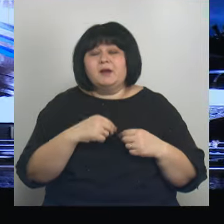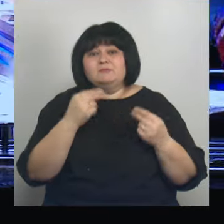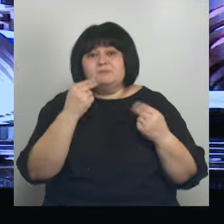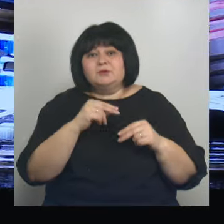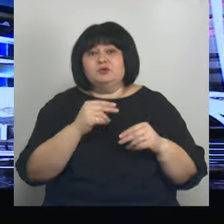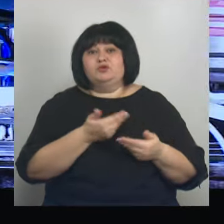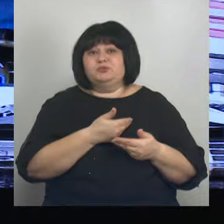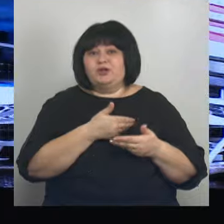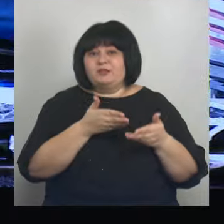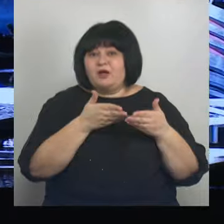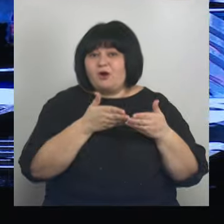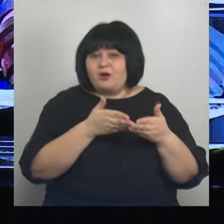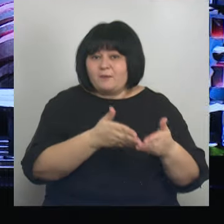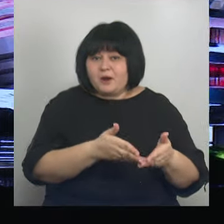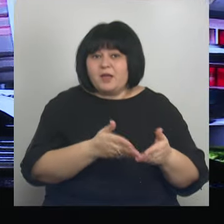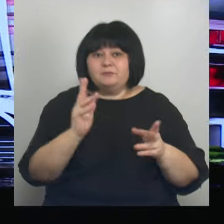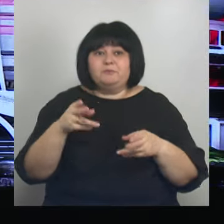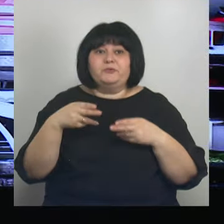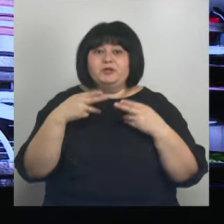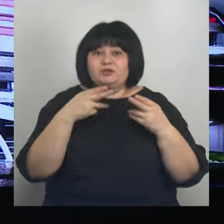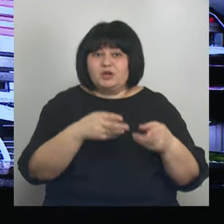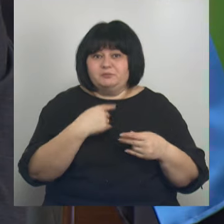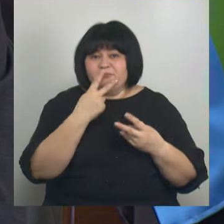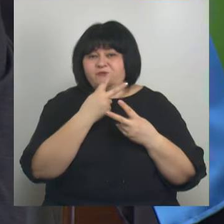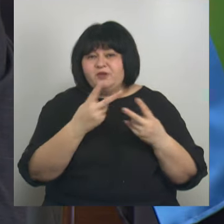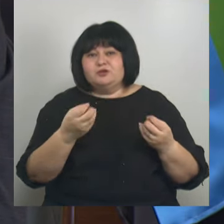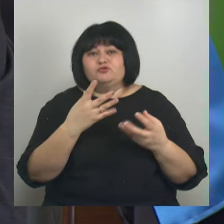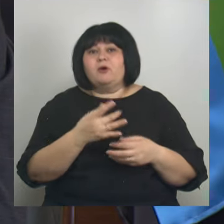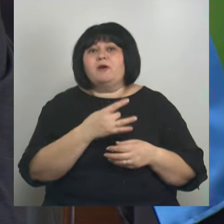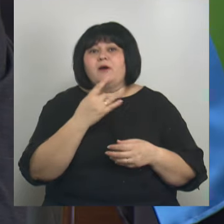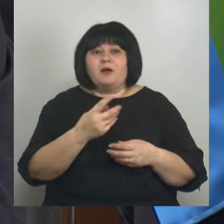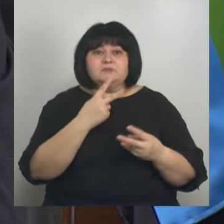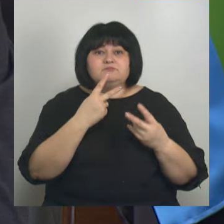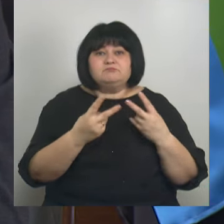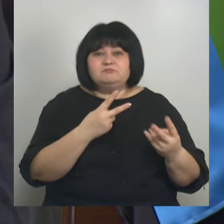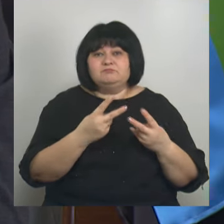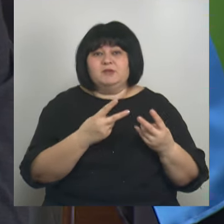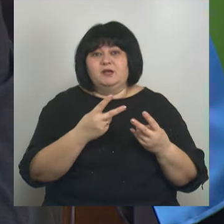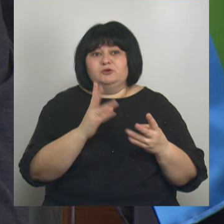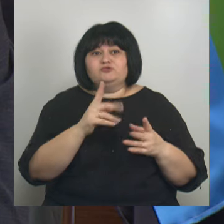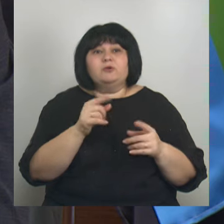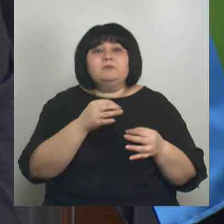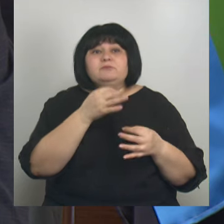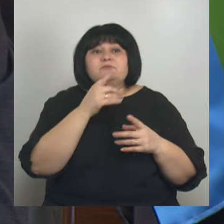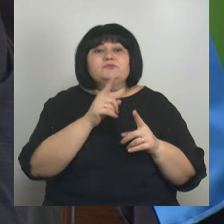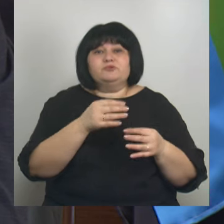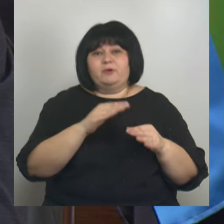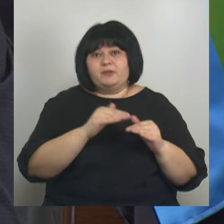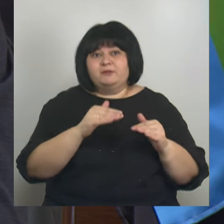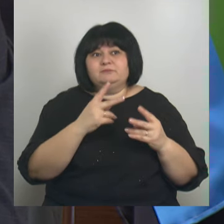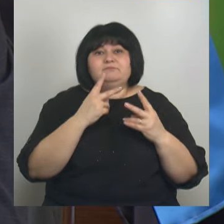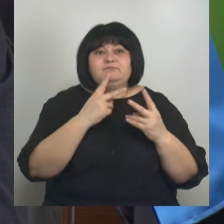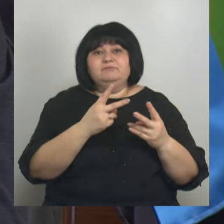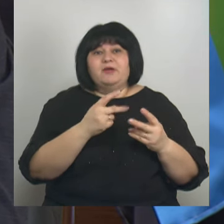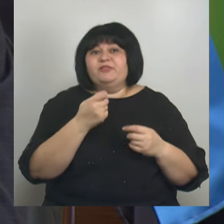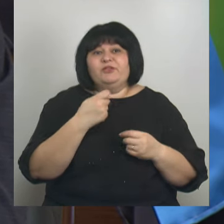корабле, вот просто ты приезжаешь, мы же видели вот сколько раз эффект, на них производит эффект очень большой. Многие дети приезжают,